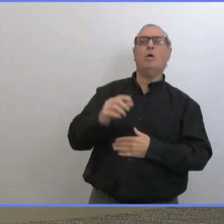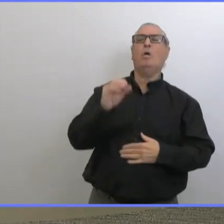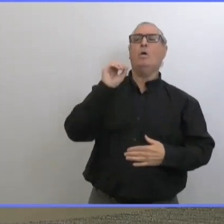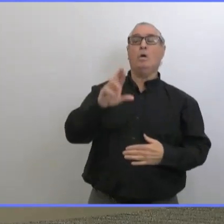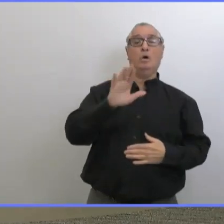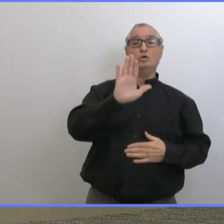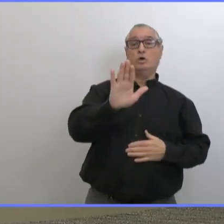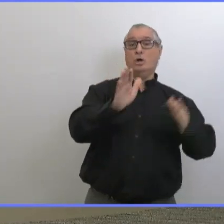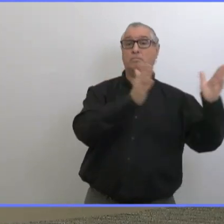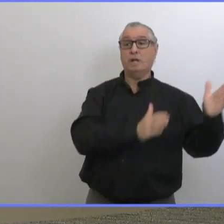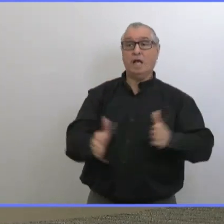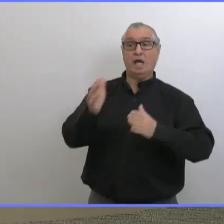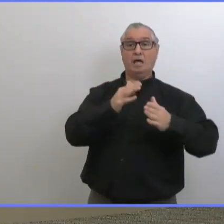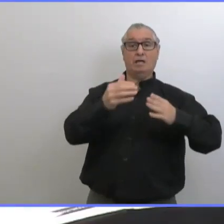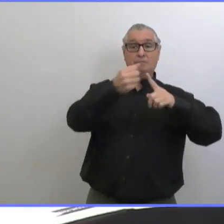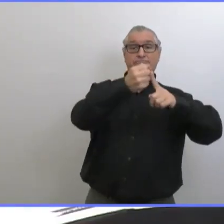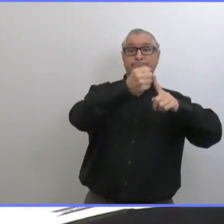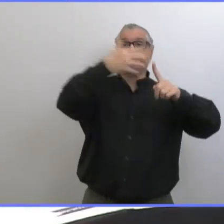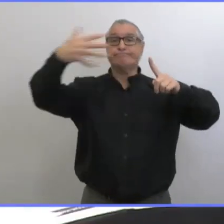ajoutée est-ce que ça va être ajouté au plan